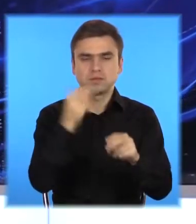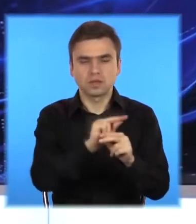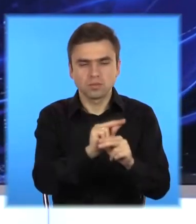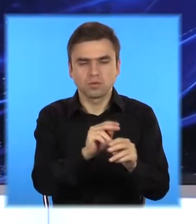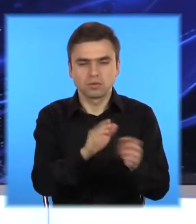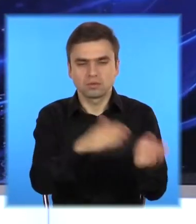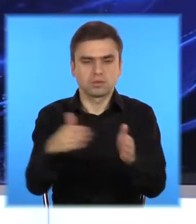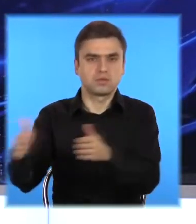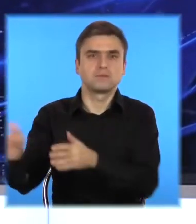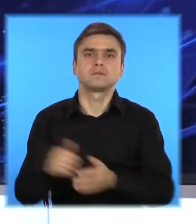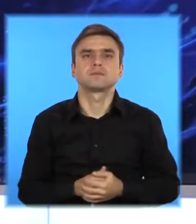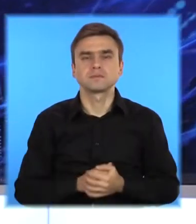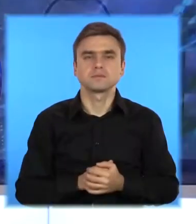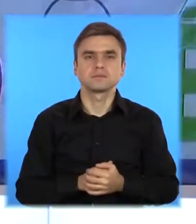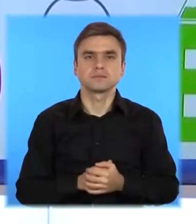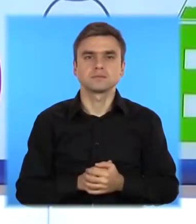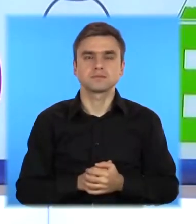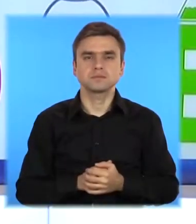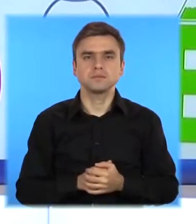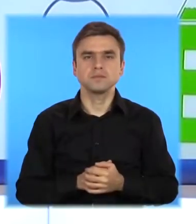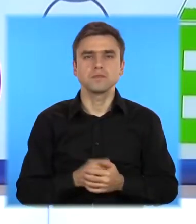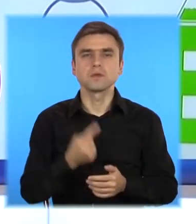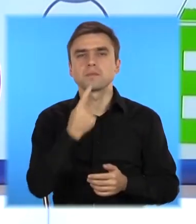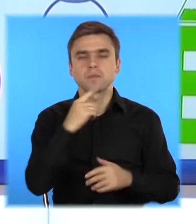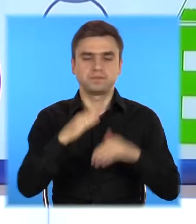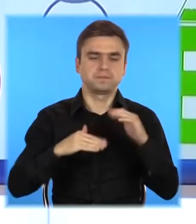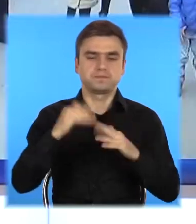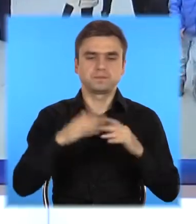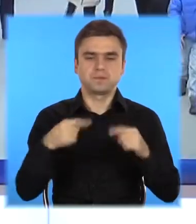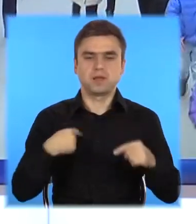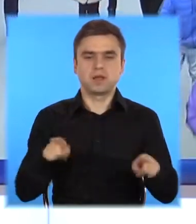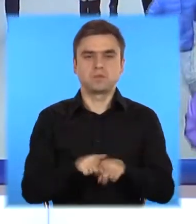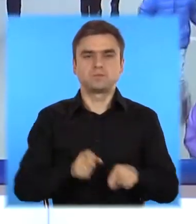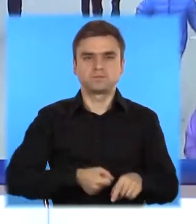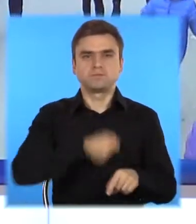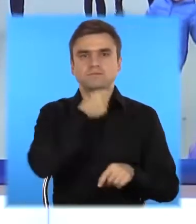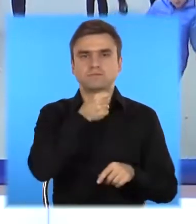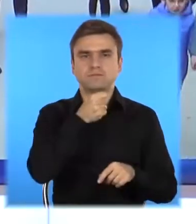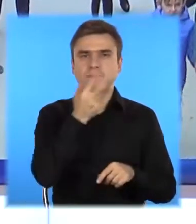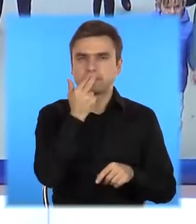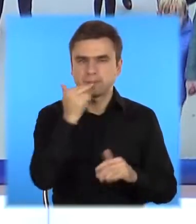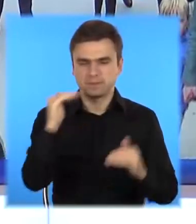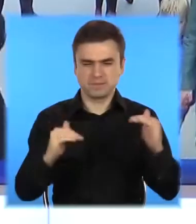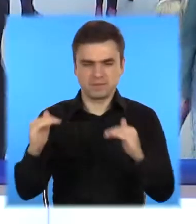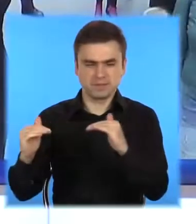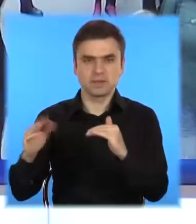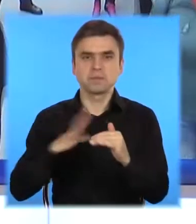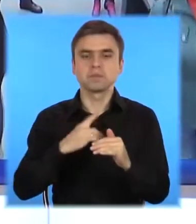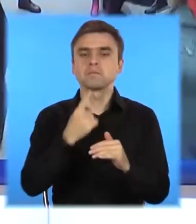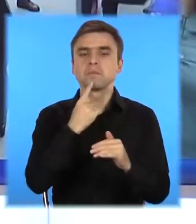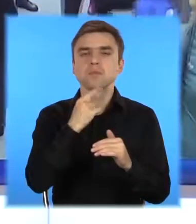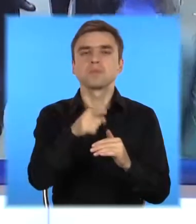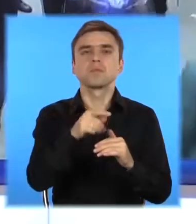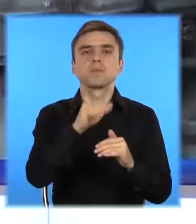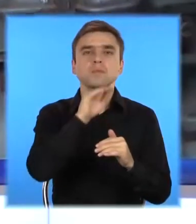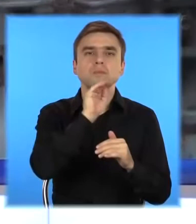Спробувати стати дорослим підлітки та юнаки 8 жовтня тестували різні професії. 70 варіантів на вибір – від